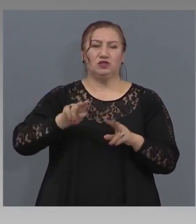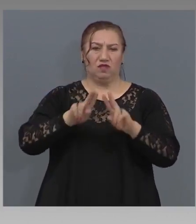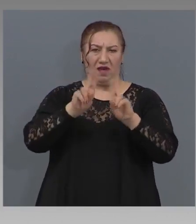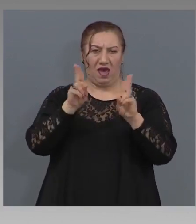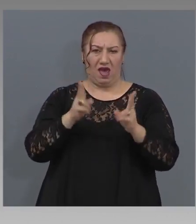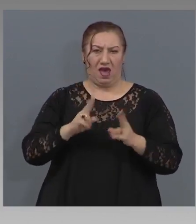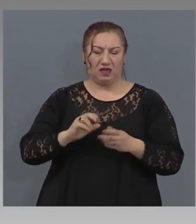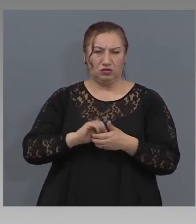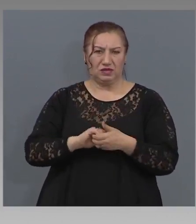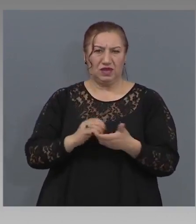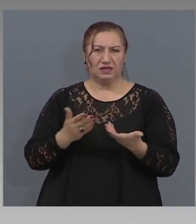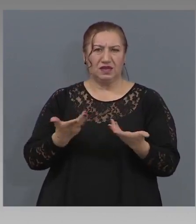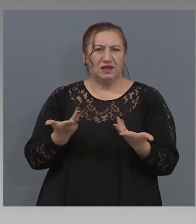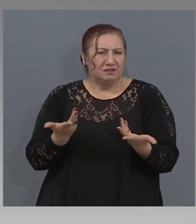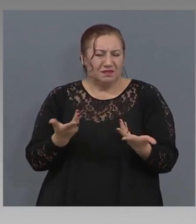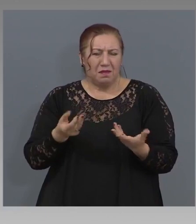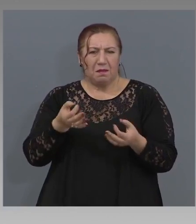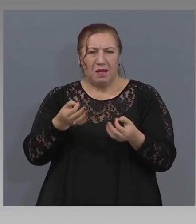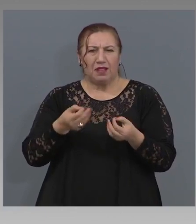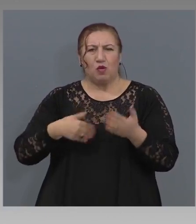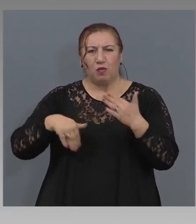подробности, да кажа, защото е много интересно.